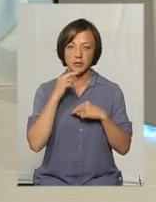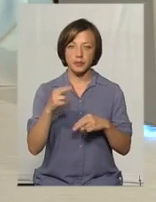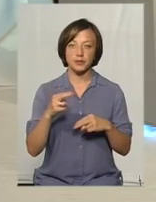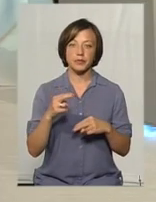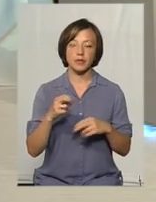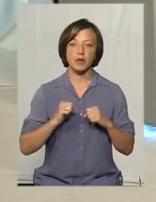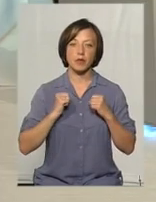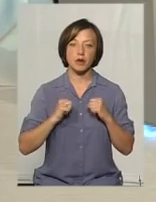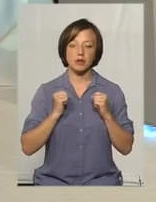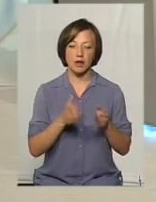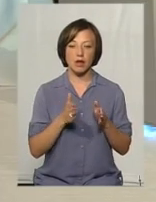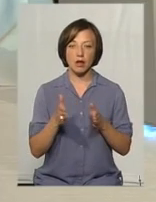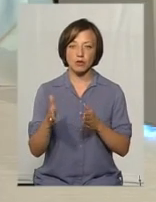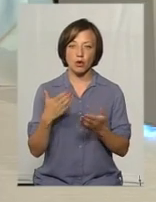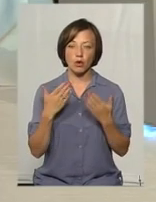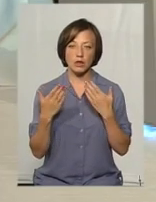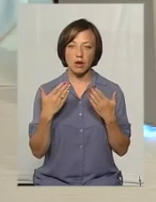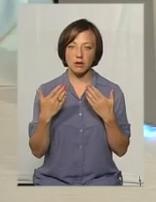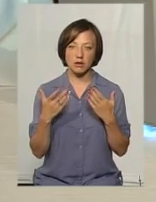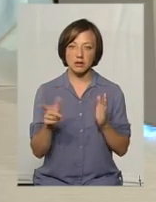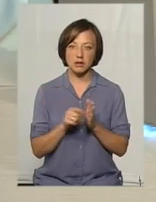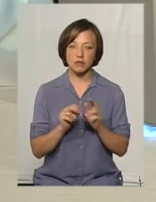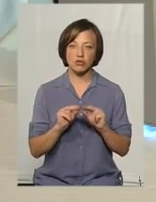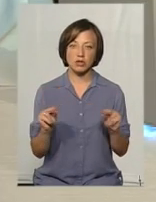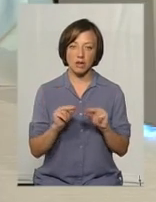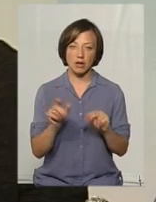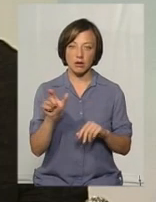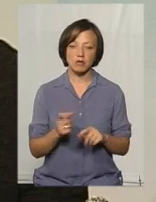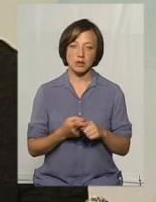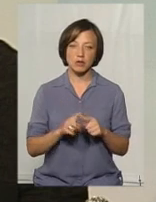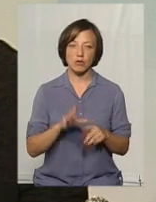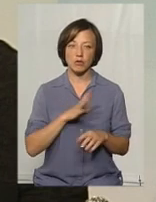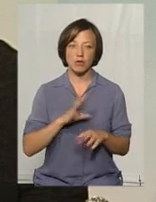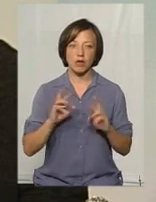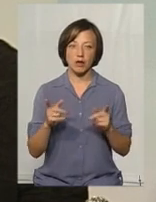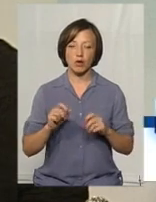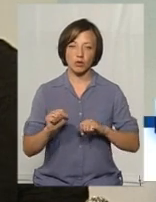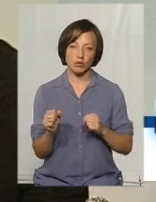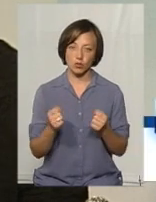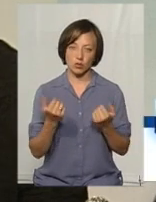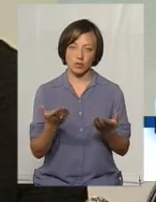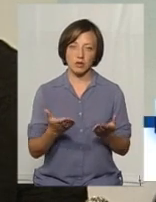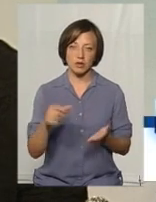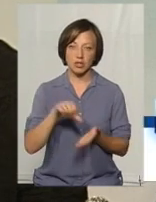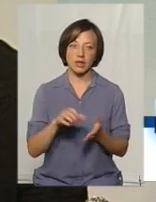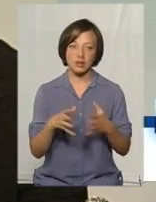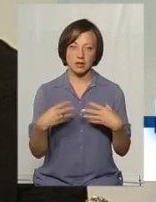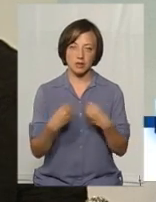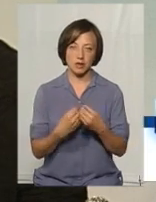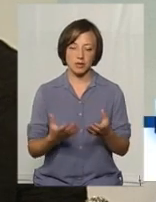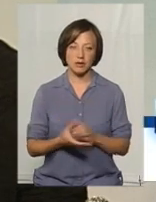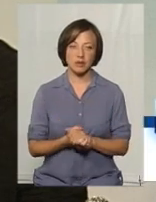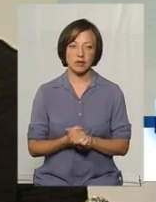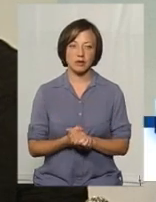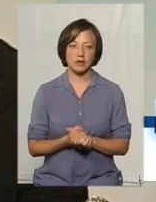намагайтеся налагоджувати контакт із вчителем, щоб це був, можна сказати, як член нашої сім'ї.